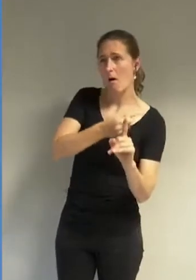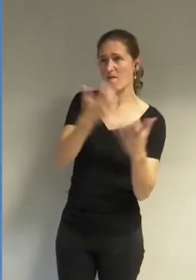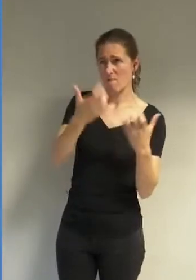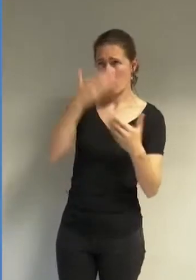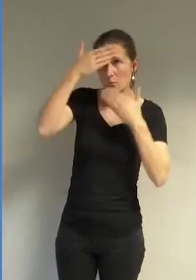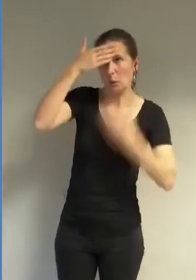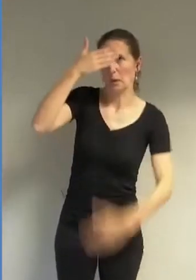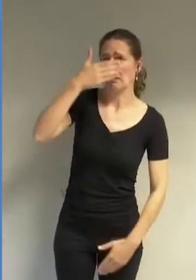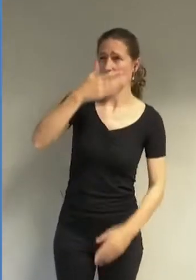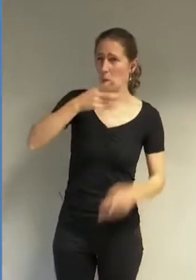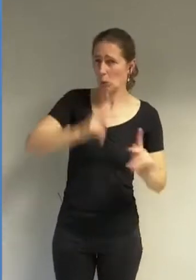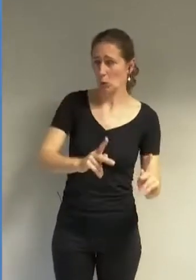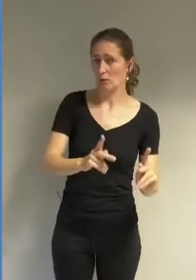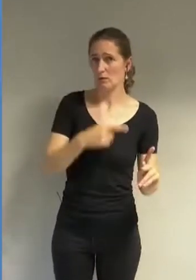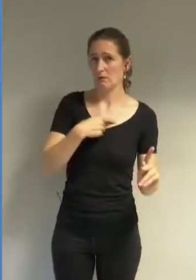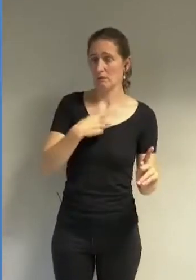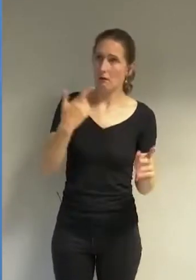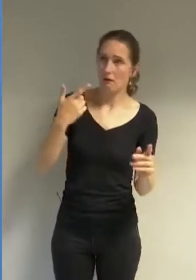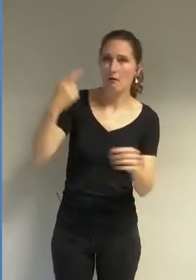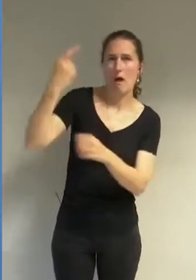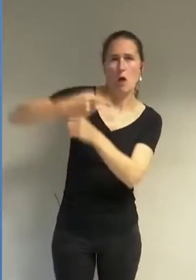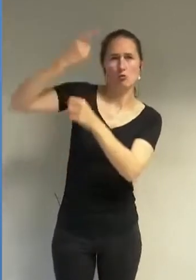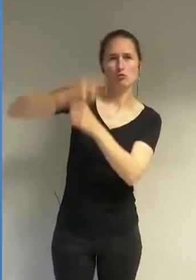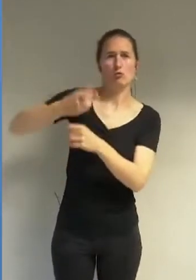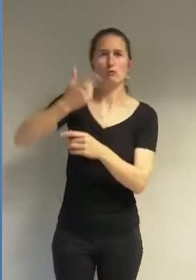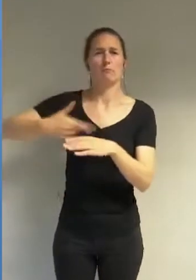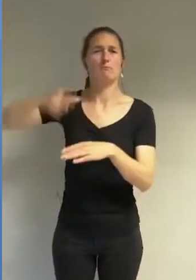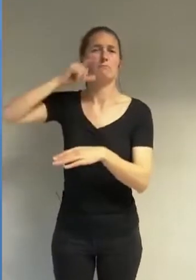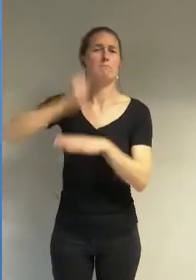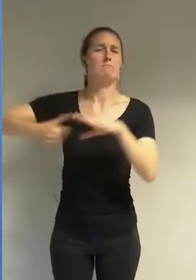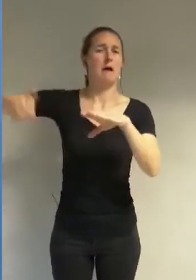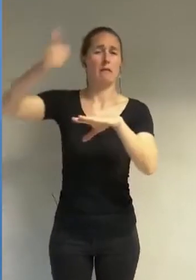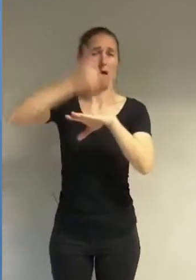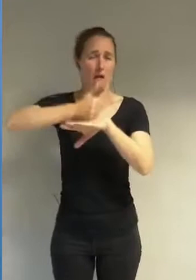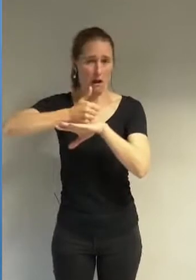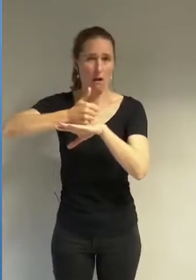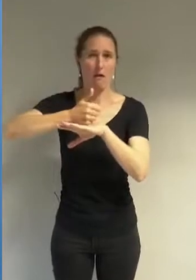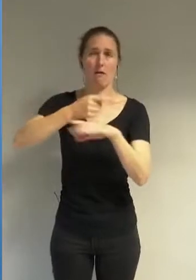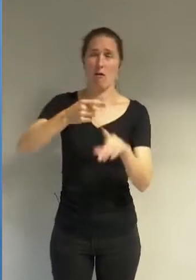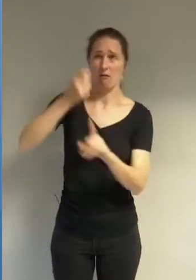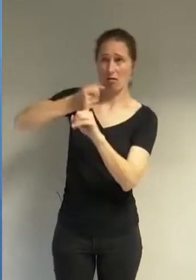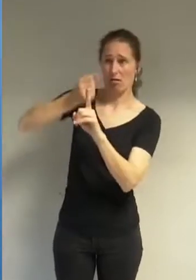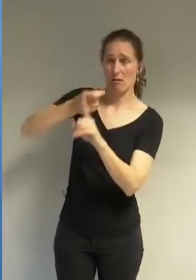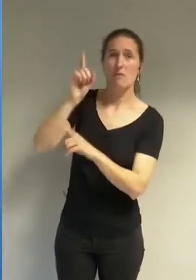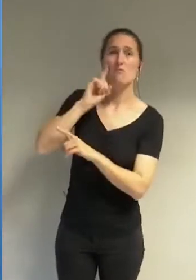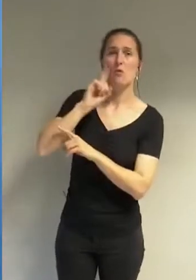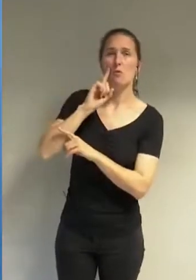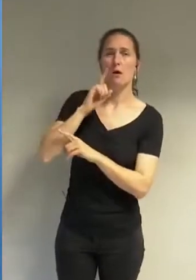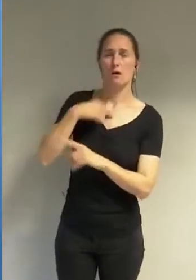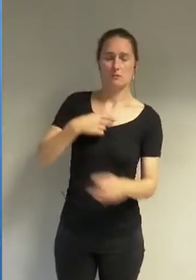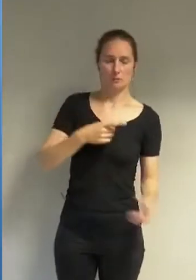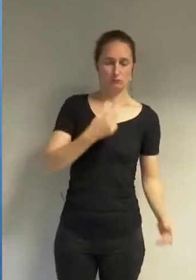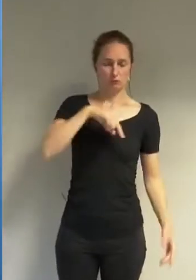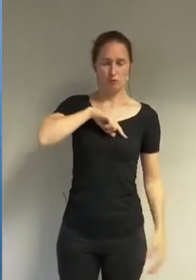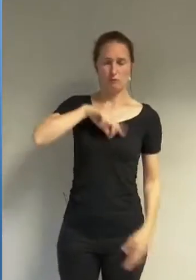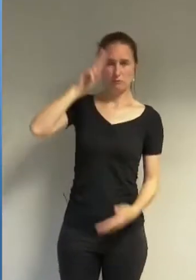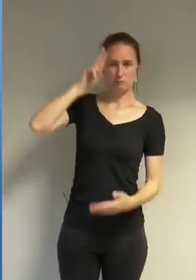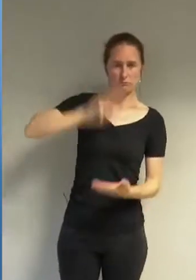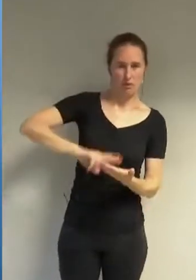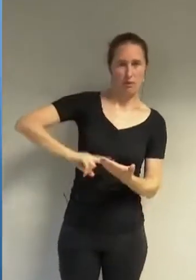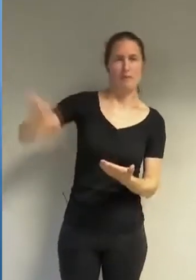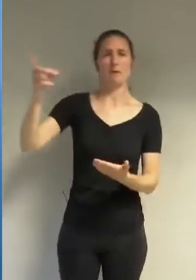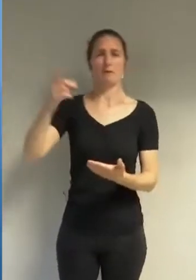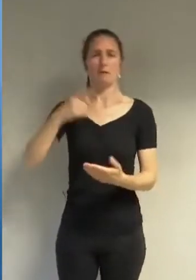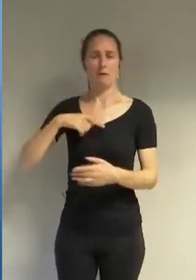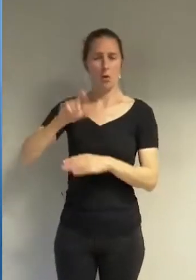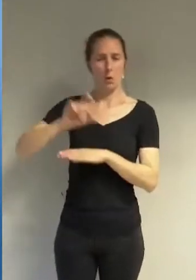ils cherchent en réalité à rendre visible le fait du point de vue de leur interprétation rigoriste de